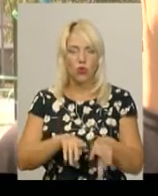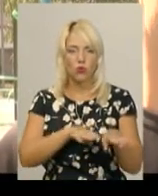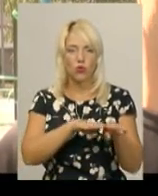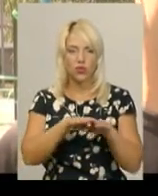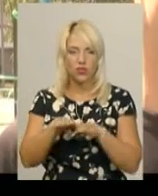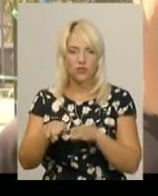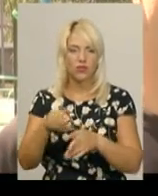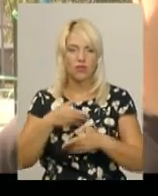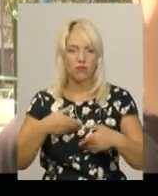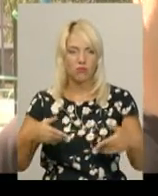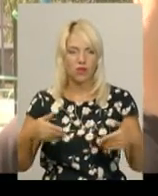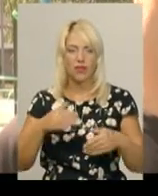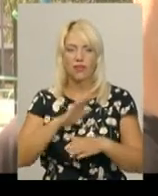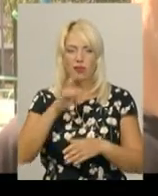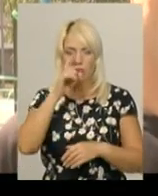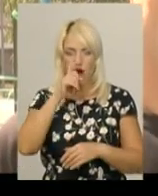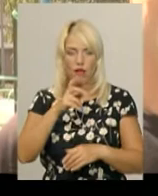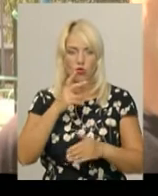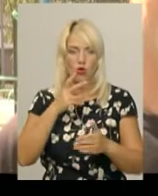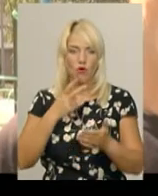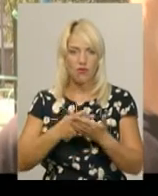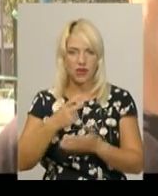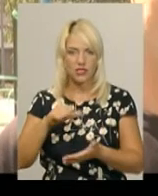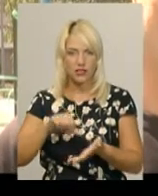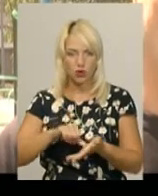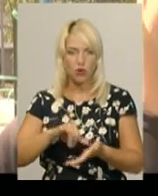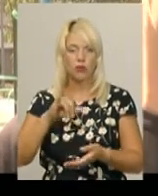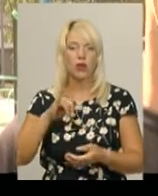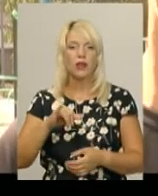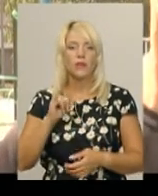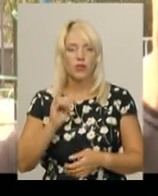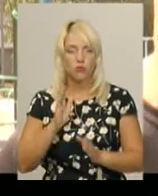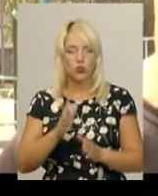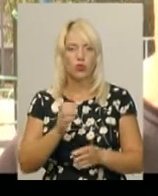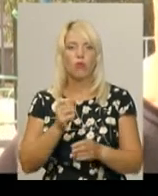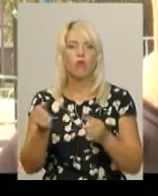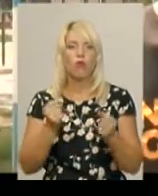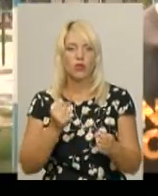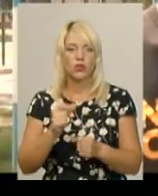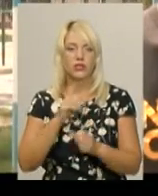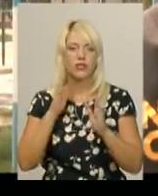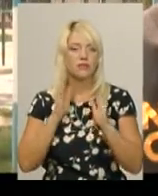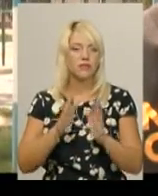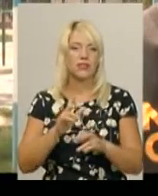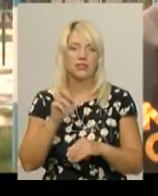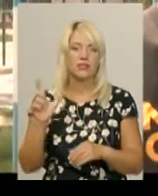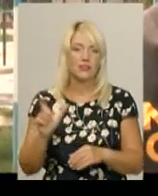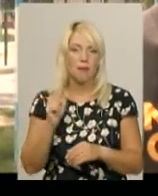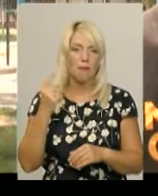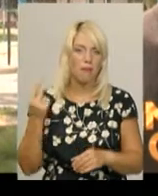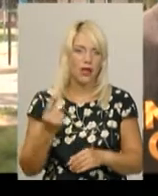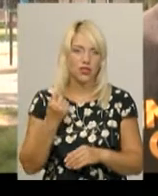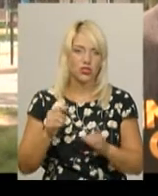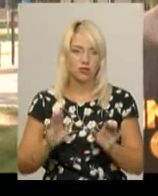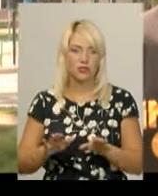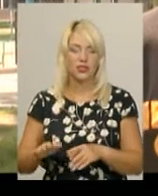досить непогано виступимо і будемо боротися тільки за перші місця. Цей змагань більше